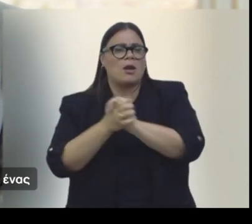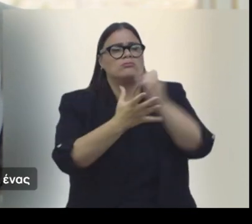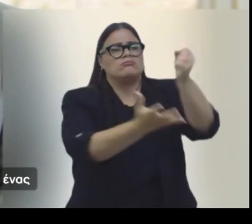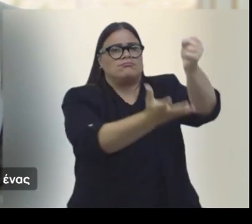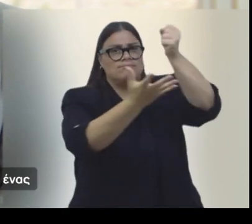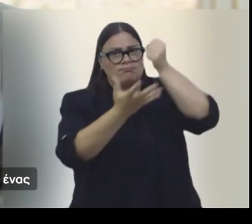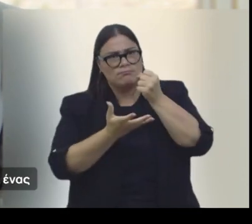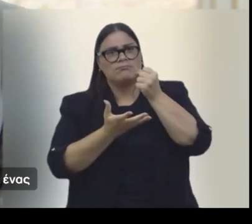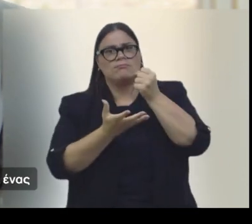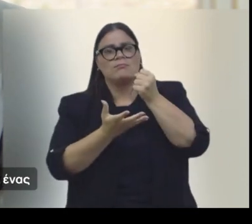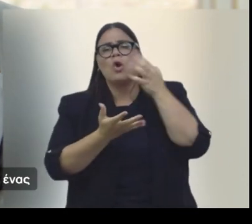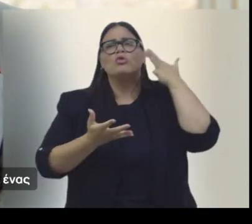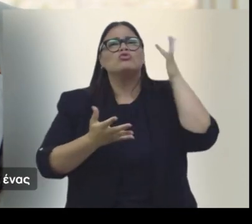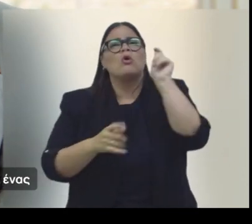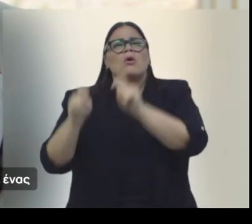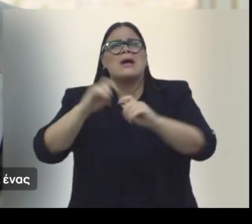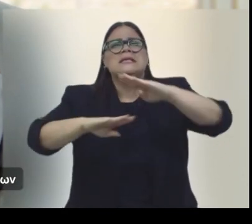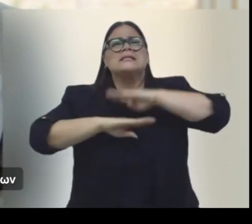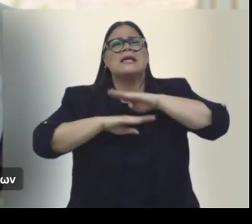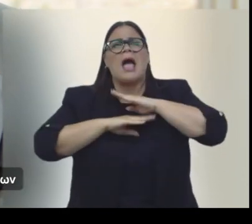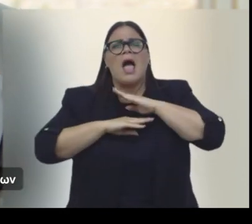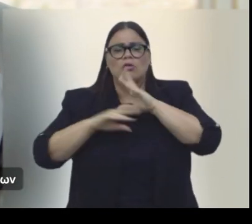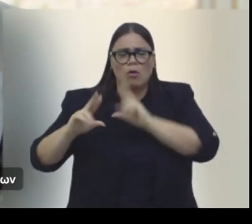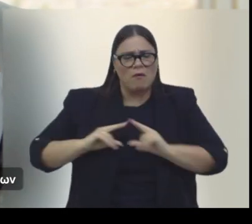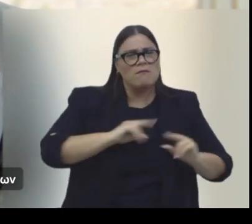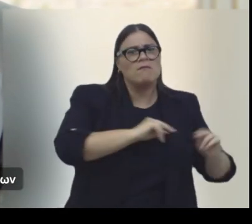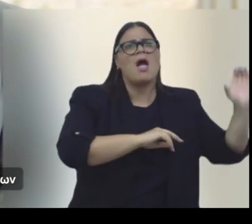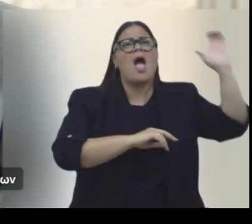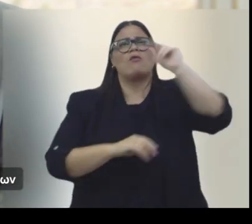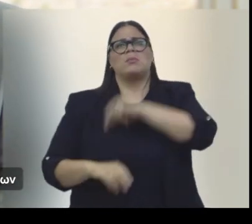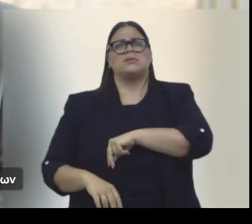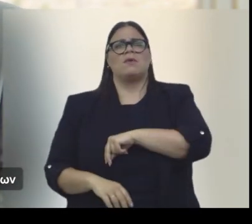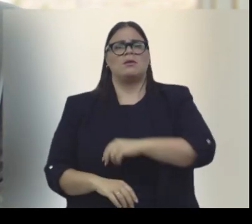για ένα ισχυρό κονδύλι ώστε να δημιουργηθεί ένα σύνθετος στρατός ευρωπαϊκός ευβερόντος.